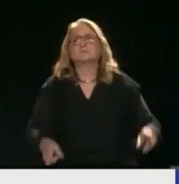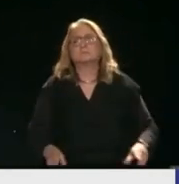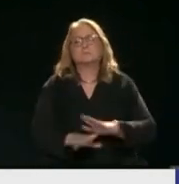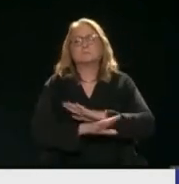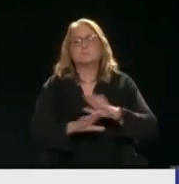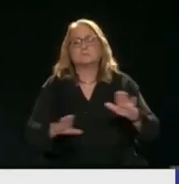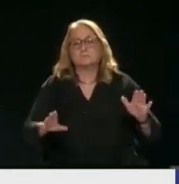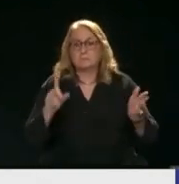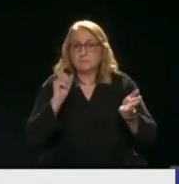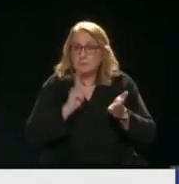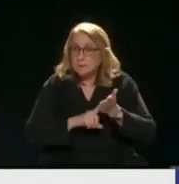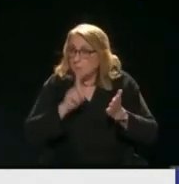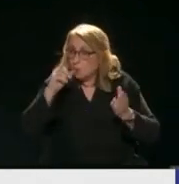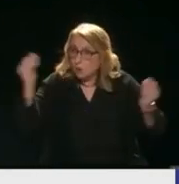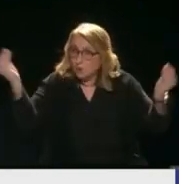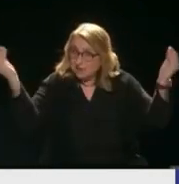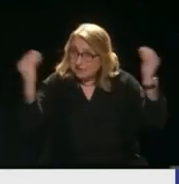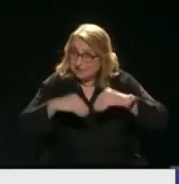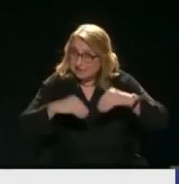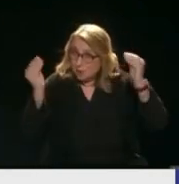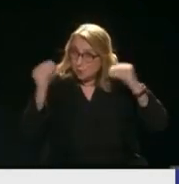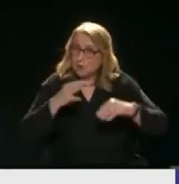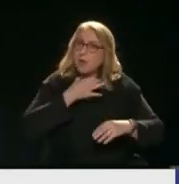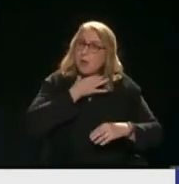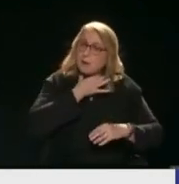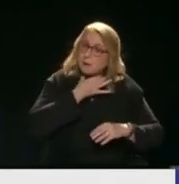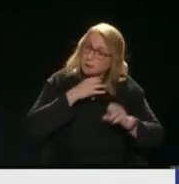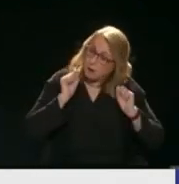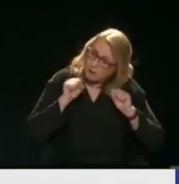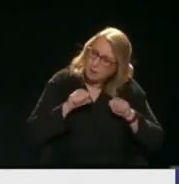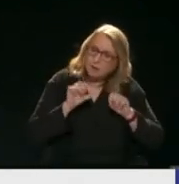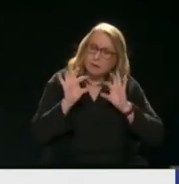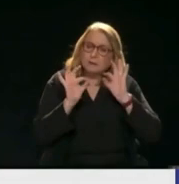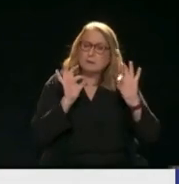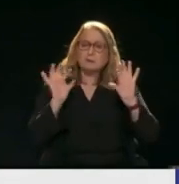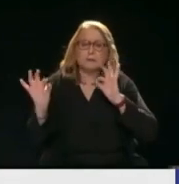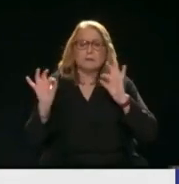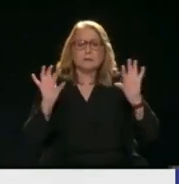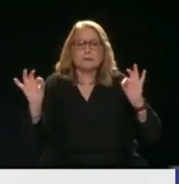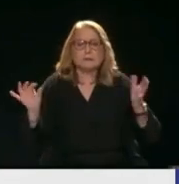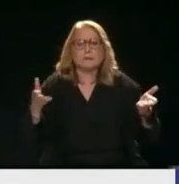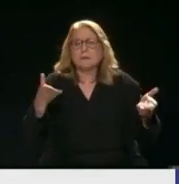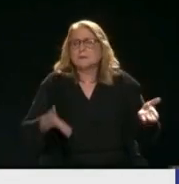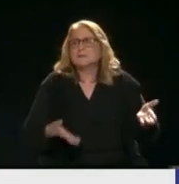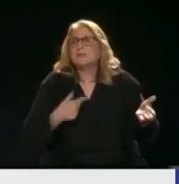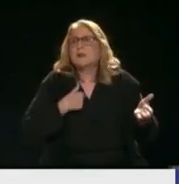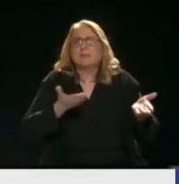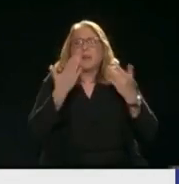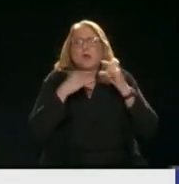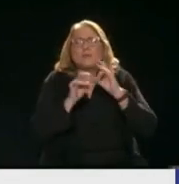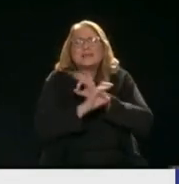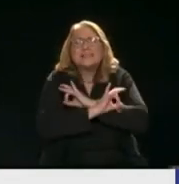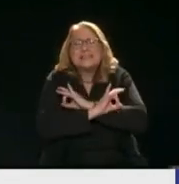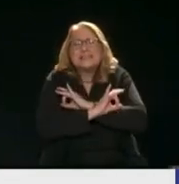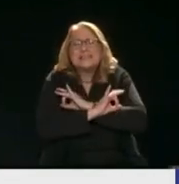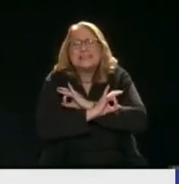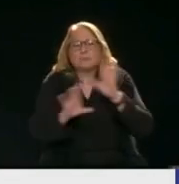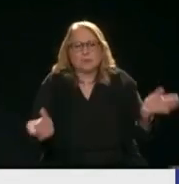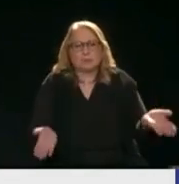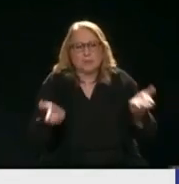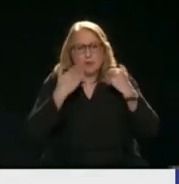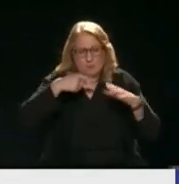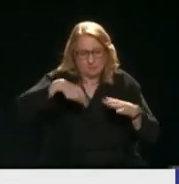βεβαίως να εισάγουμε Ότι χρειαζόμαστε Ότι δεν χρειαζόμαστε δεν το εισάγω Το παράγω Σήμερα δεν έχω καμία φτάρκια Ακόμα και πετρέλα δεν βγάζω γιατί δεν έχω